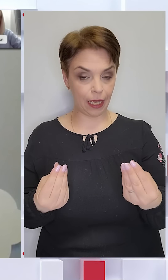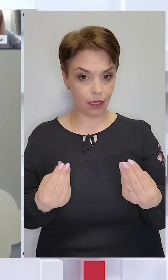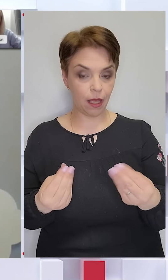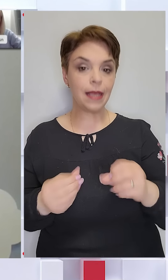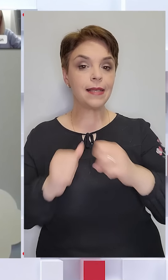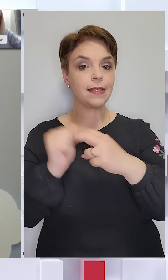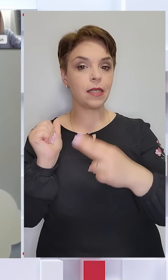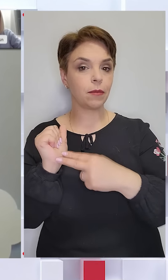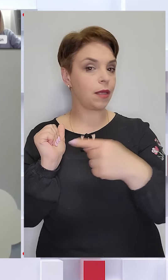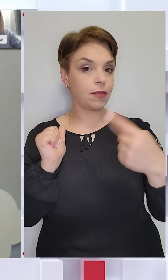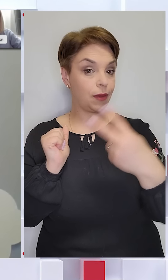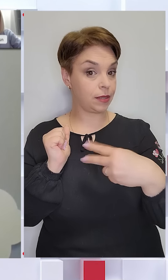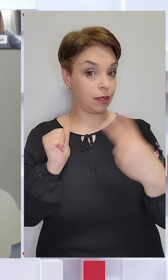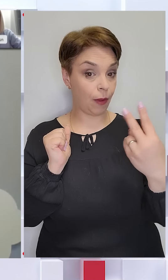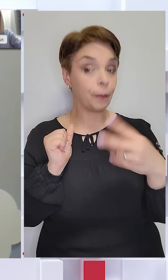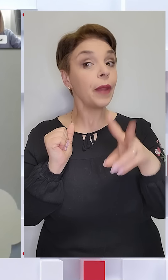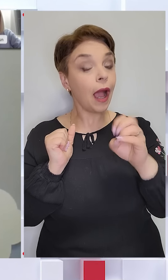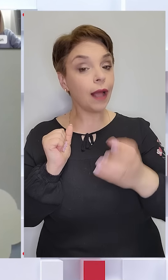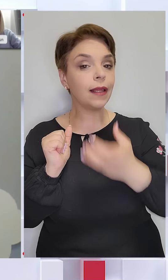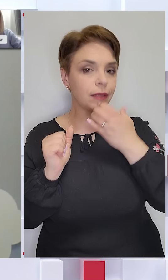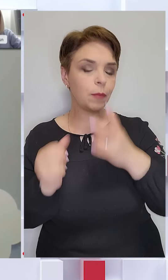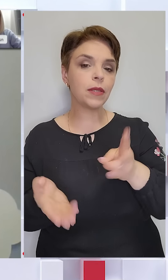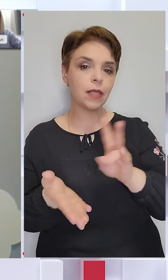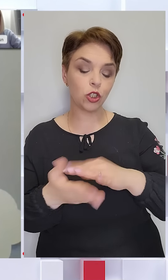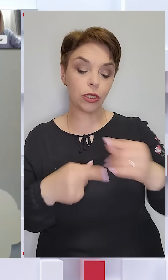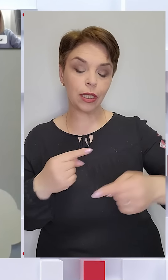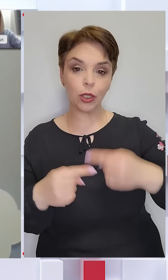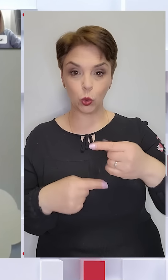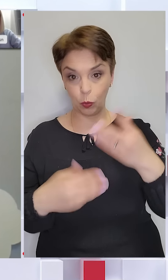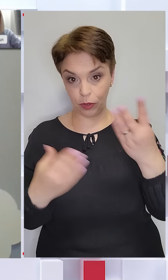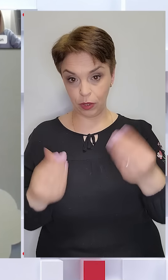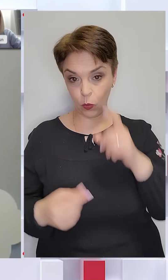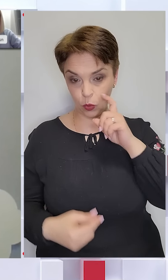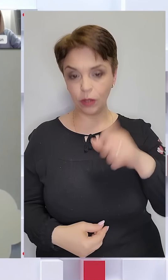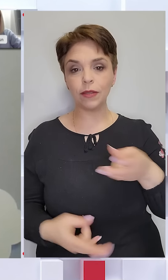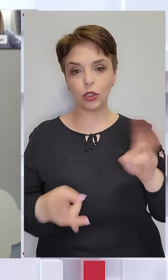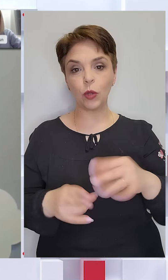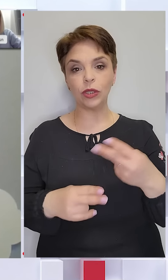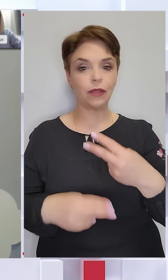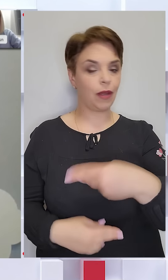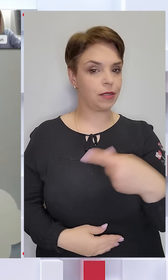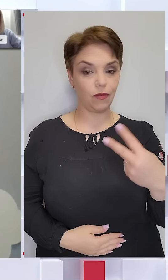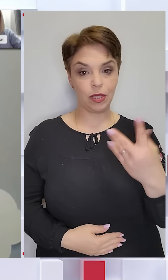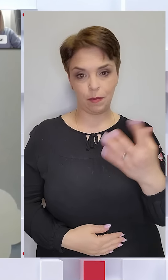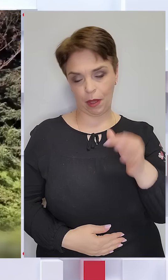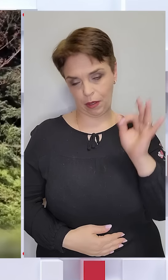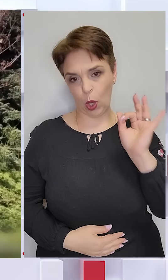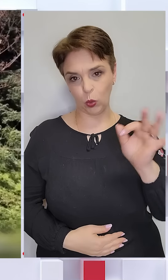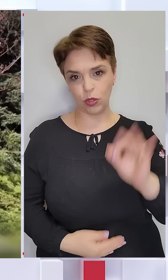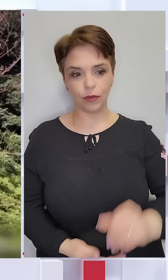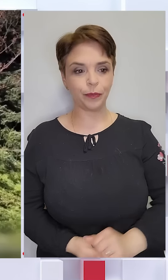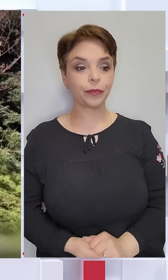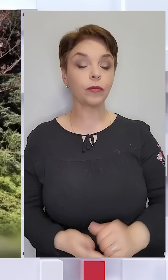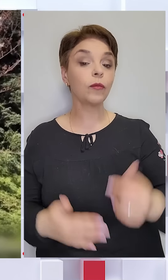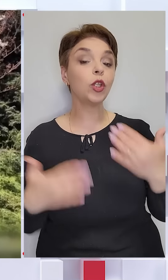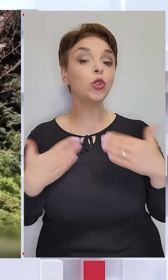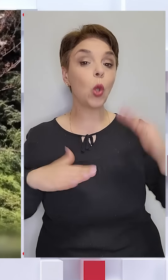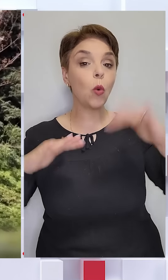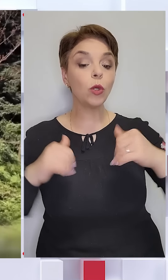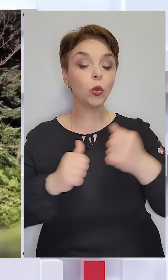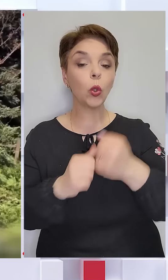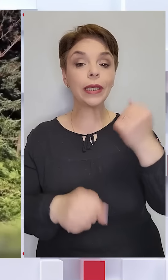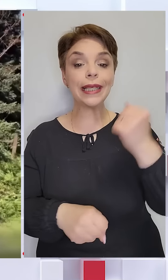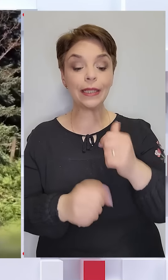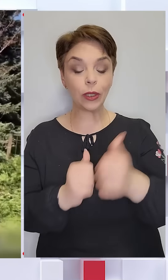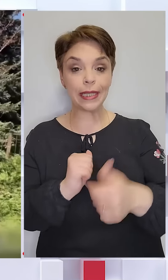17.22. Але тепло залишається у нас по півдню України, там залишається оці 20-25 градусів. Що ж, до опадів, то до кінця